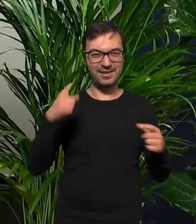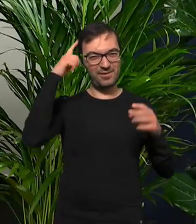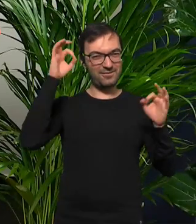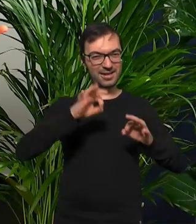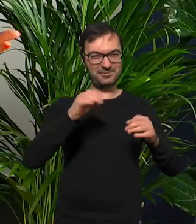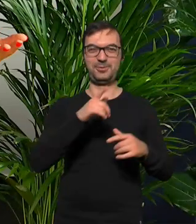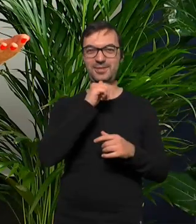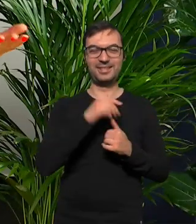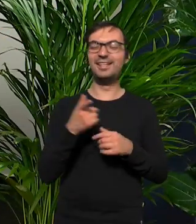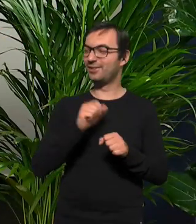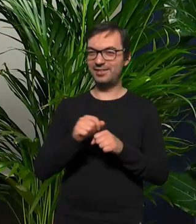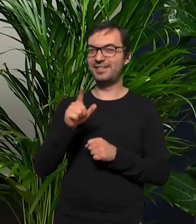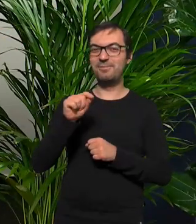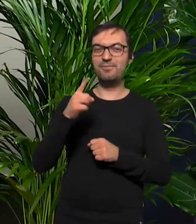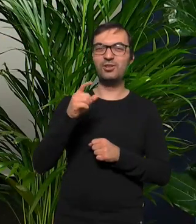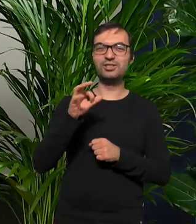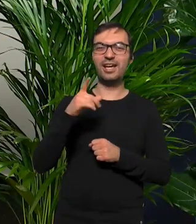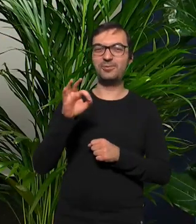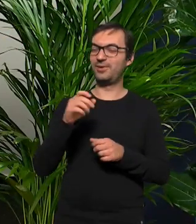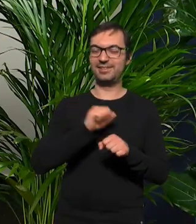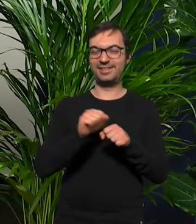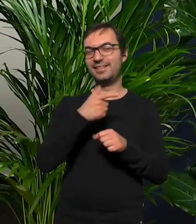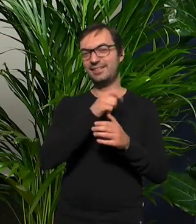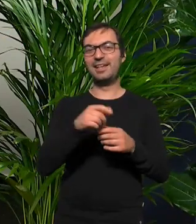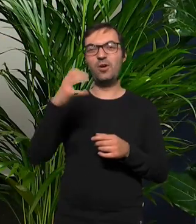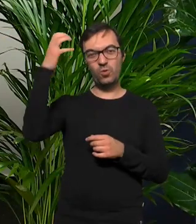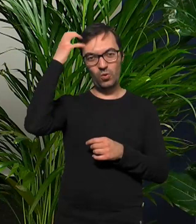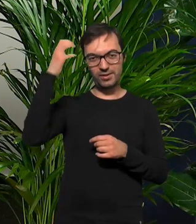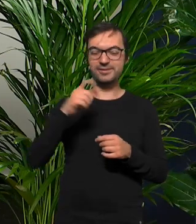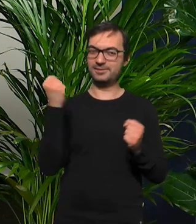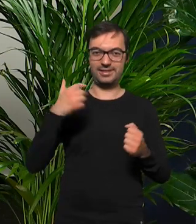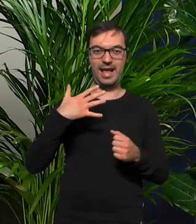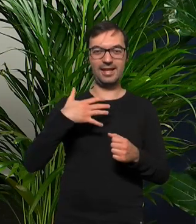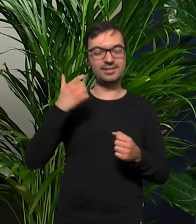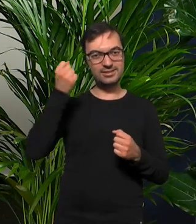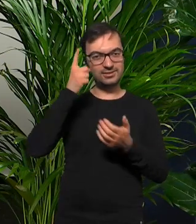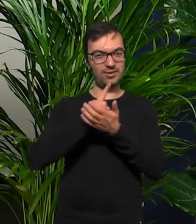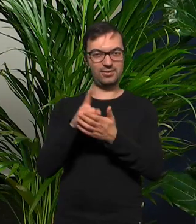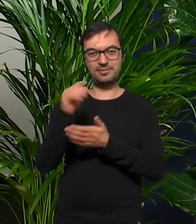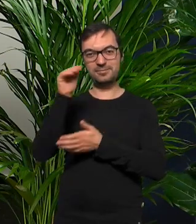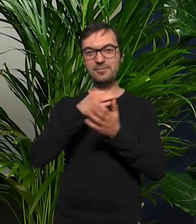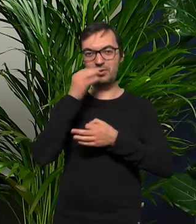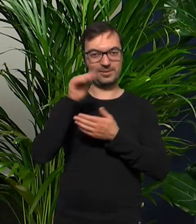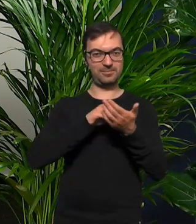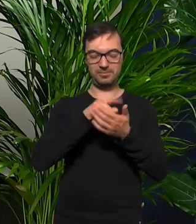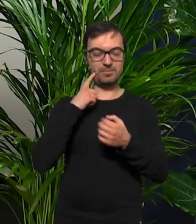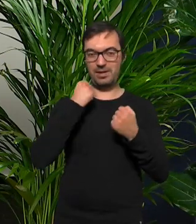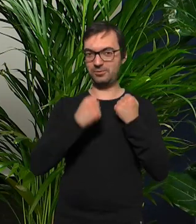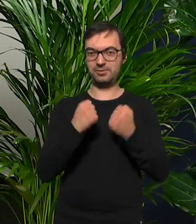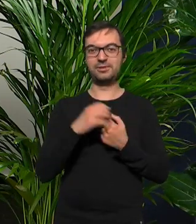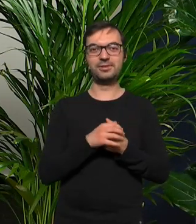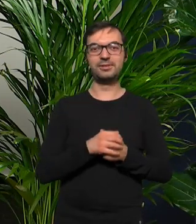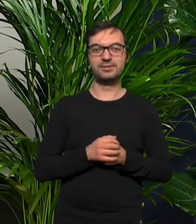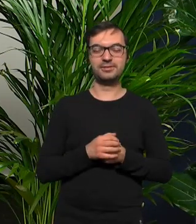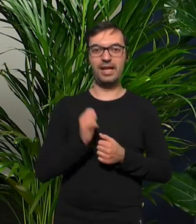to nie jest Dawid Podsiadło to jest jeden jedyny taki Błażej Król z wybitnym talentem do pisania piosenek formy najtrudniejszej moim zdaniem żeby